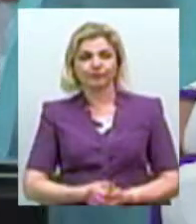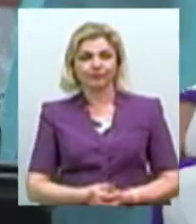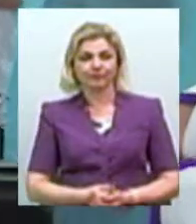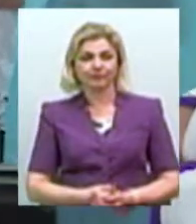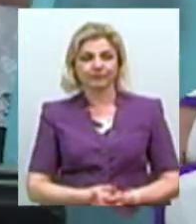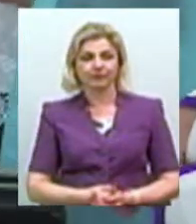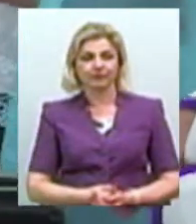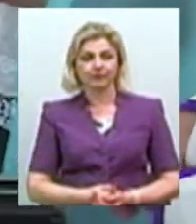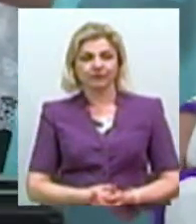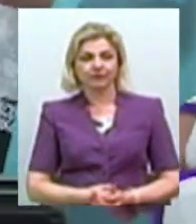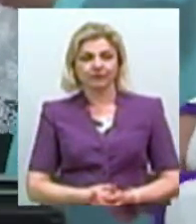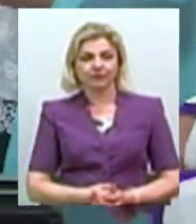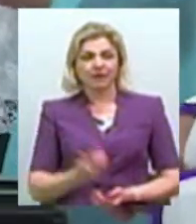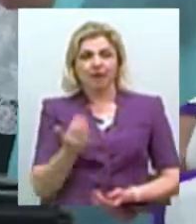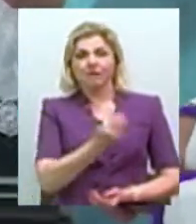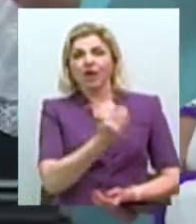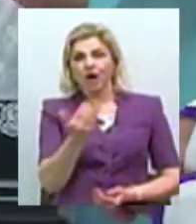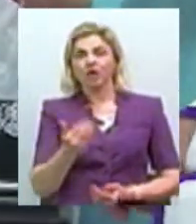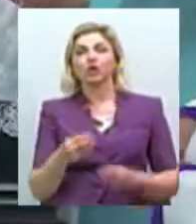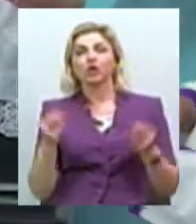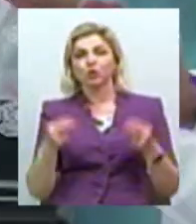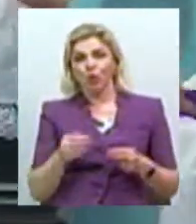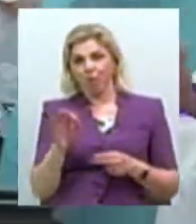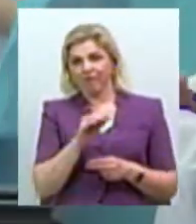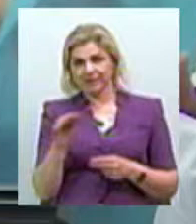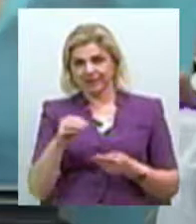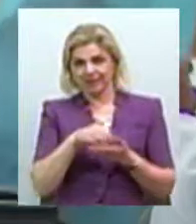ваш шлюб офіційно зареєстровано.